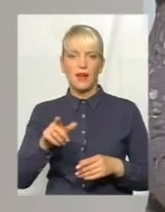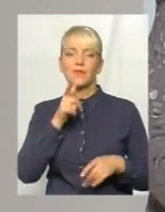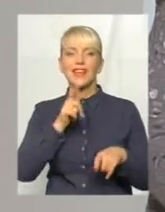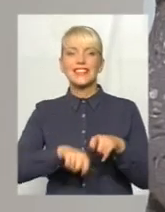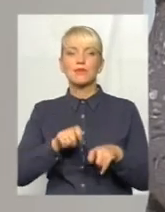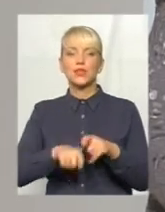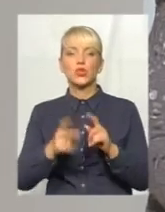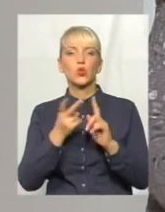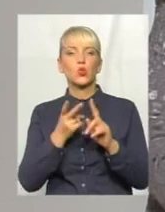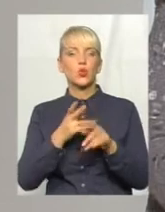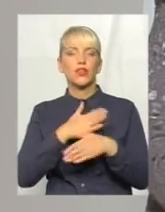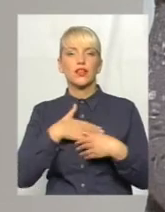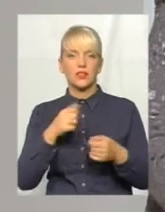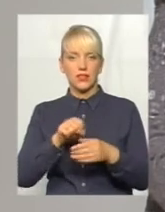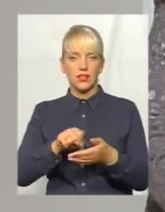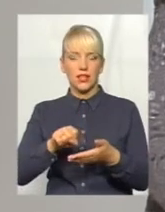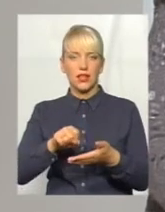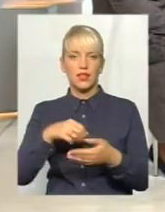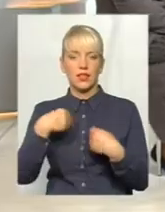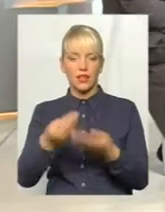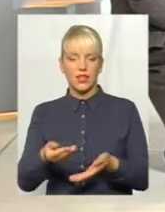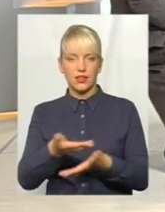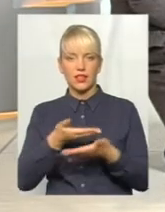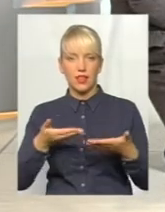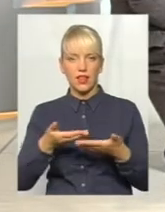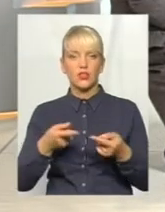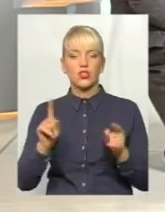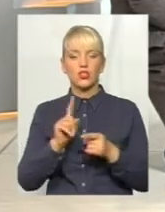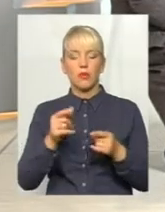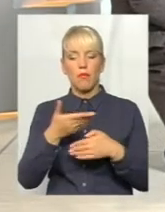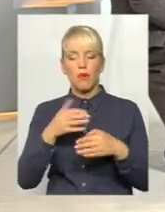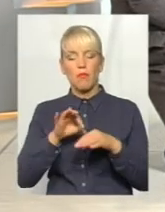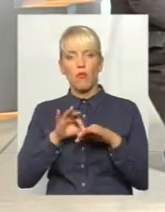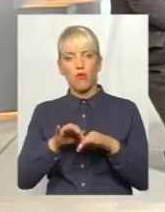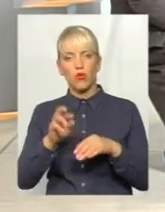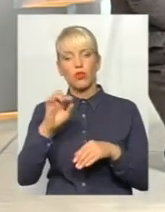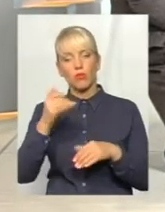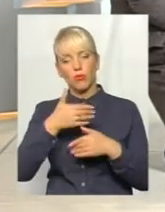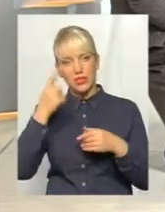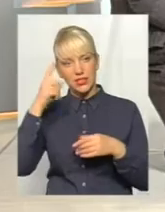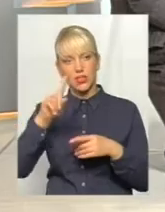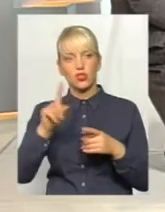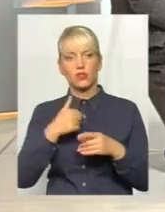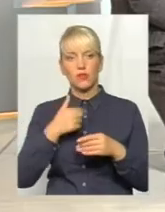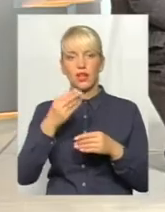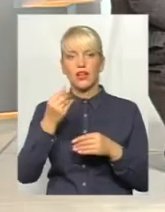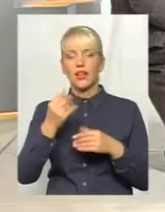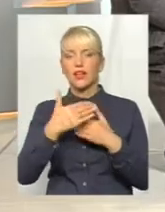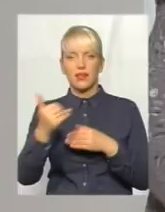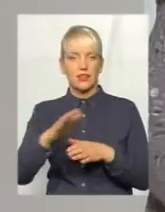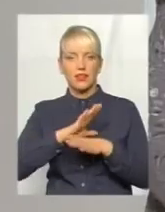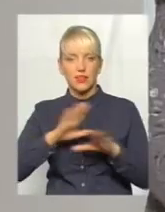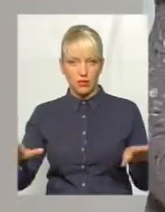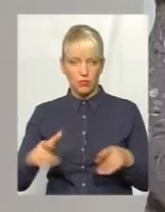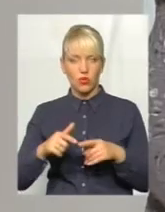другої не хотіла призначити для нас, щоб ми проводили і доказали, бо ми знали, що ми цього кредиту не брали. То вже